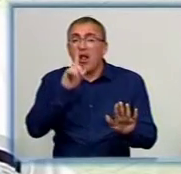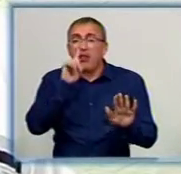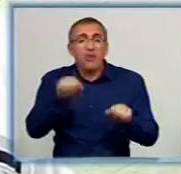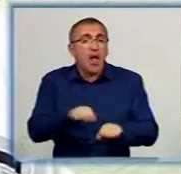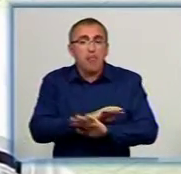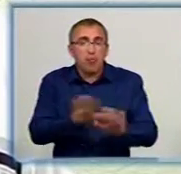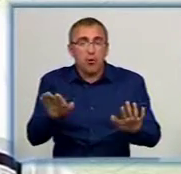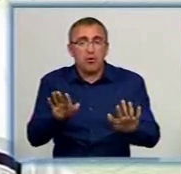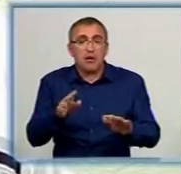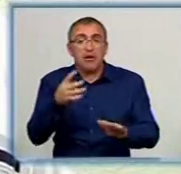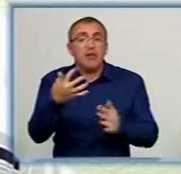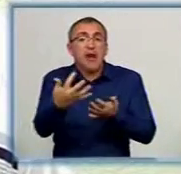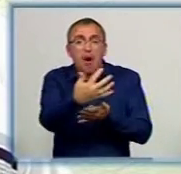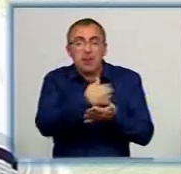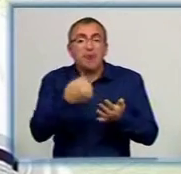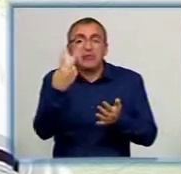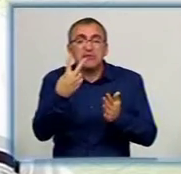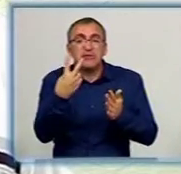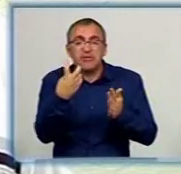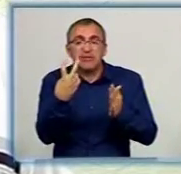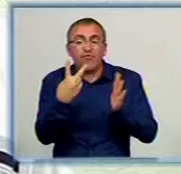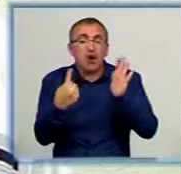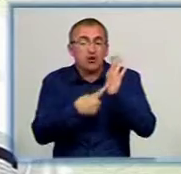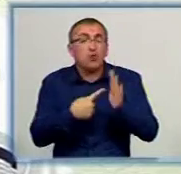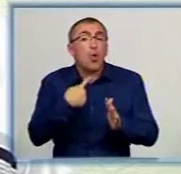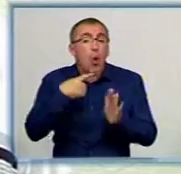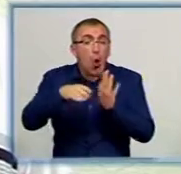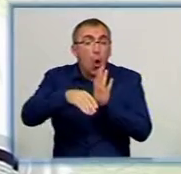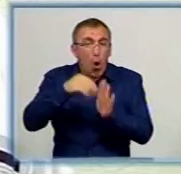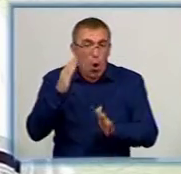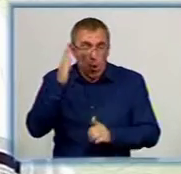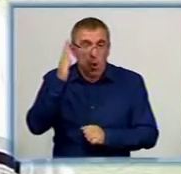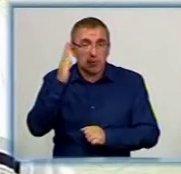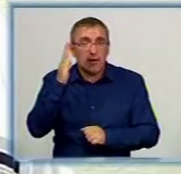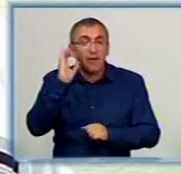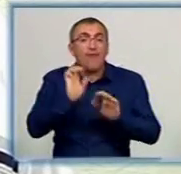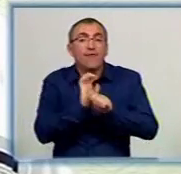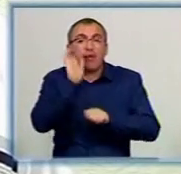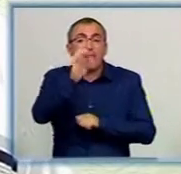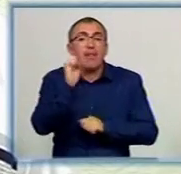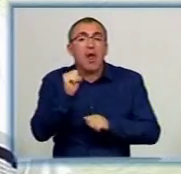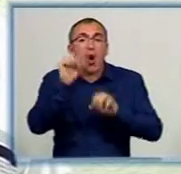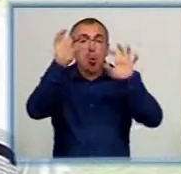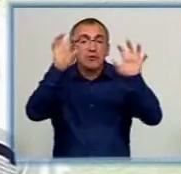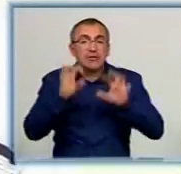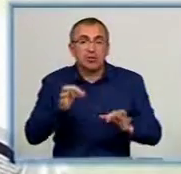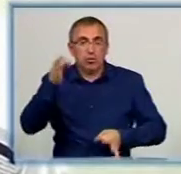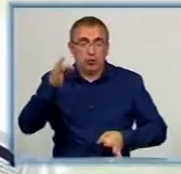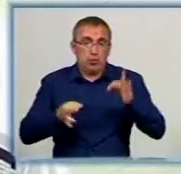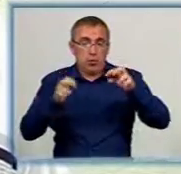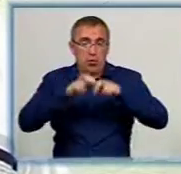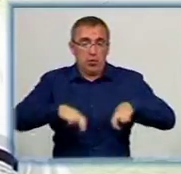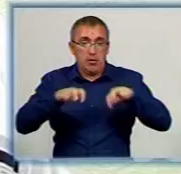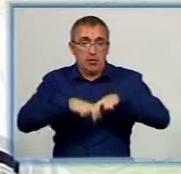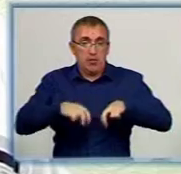набрати 226 голосів для того, щоб відправити Конституційний суд на розгляд. Ми